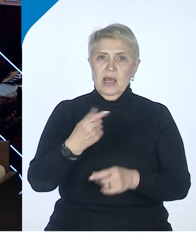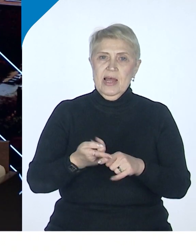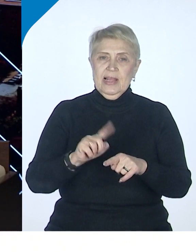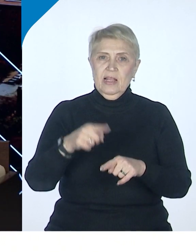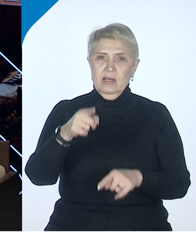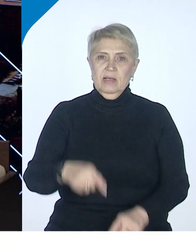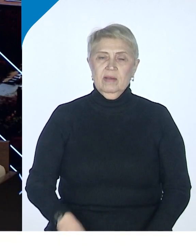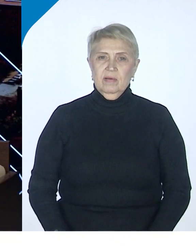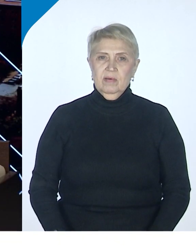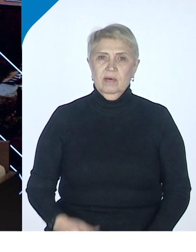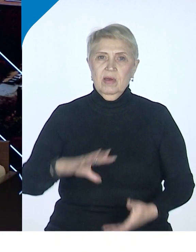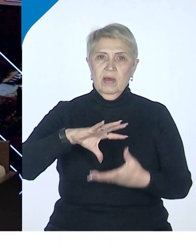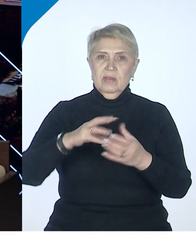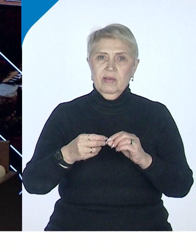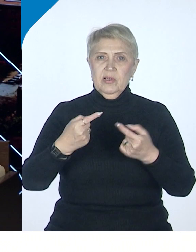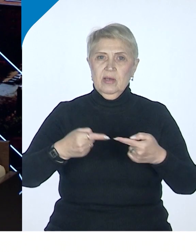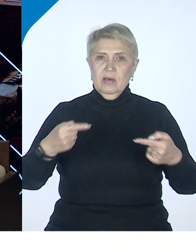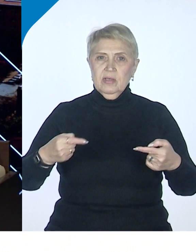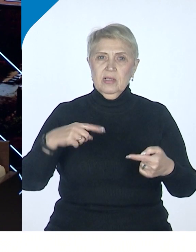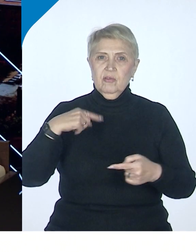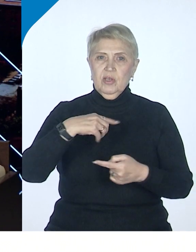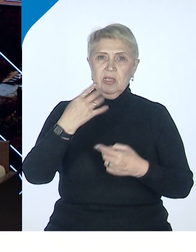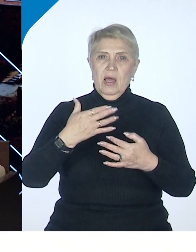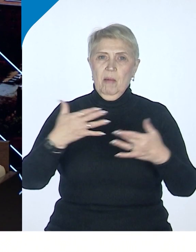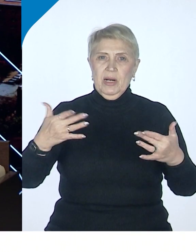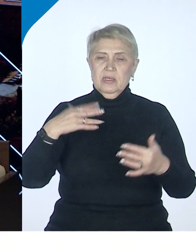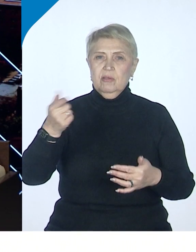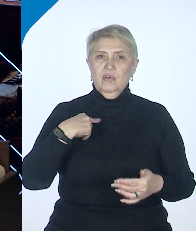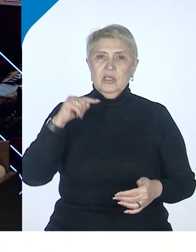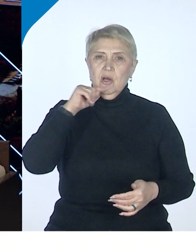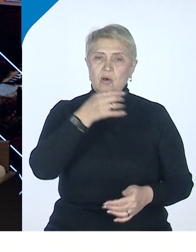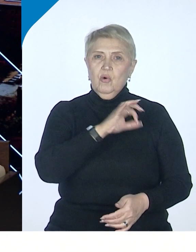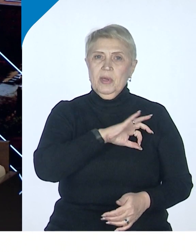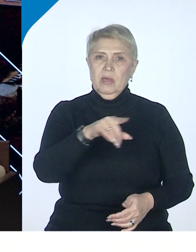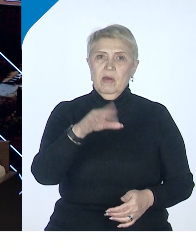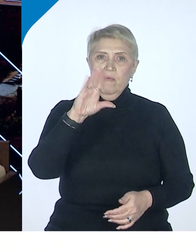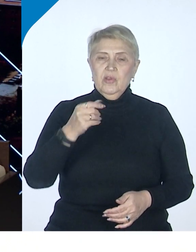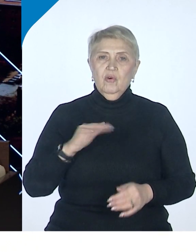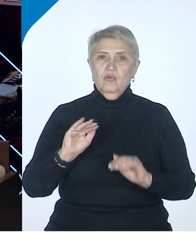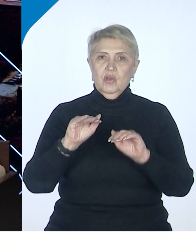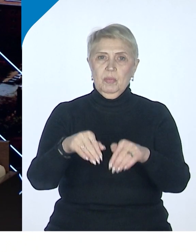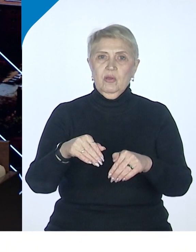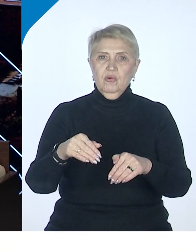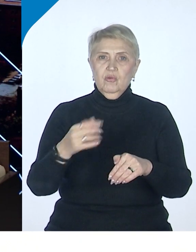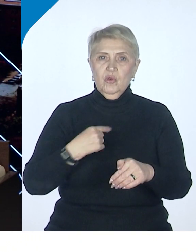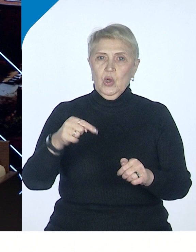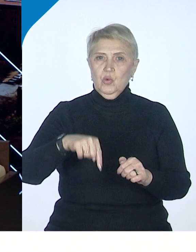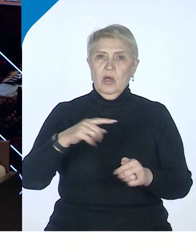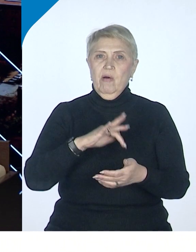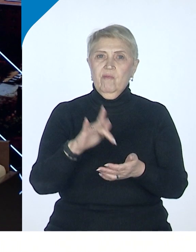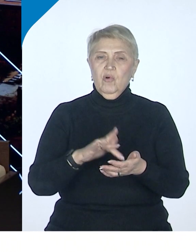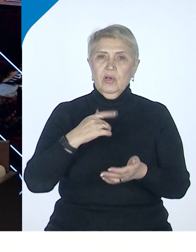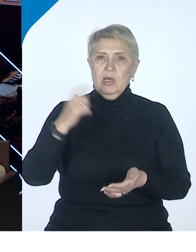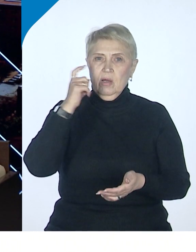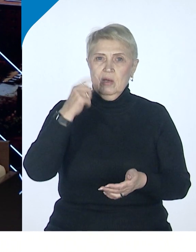вообще всей разнообразной экономики. В принципе, все пойдет именно сюда. Ну, не все совсем, потому что есть